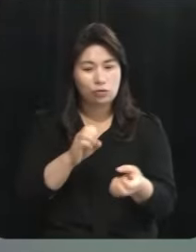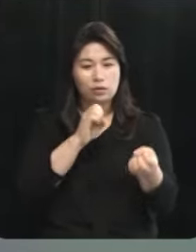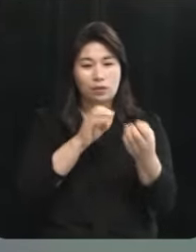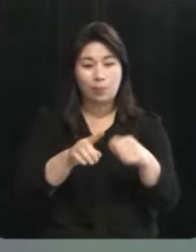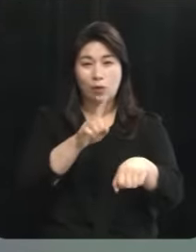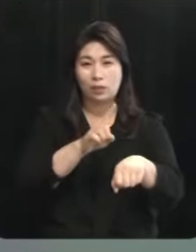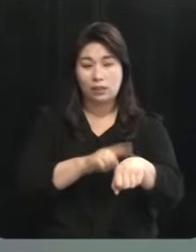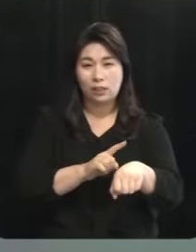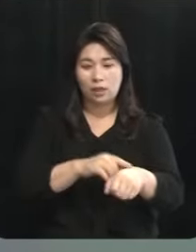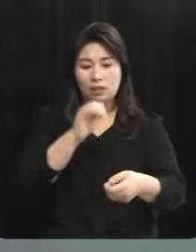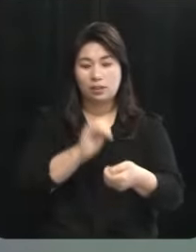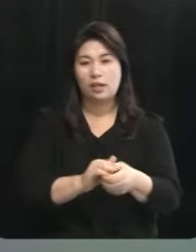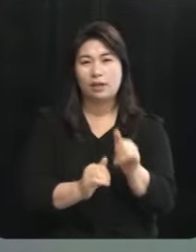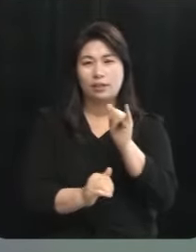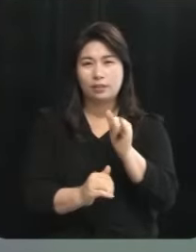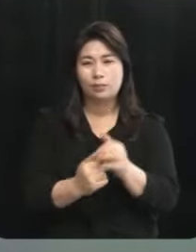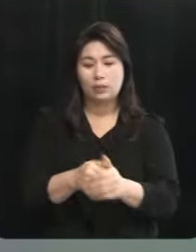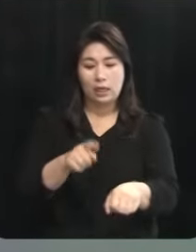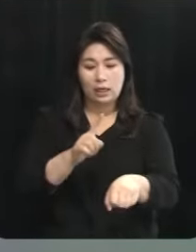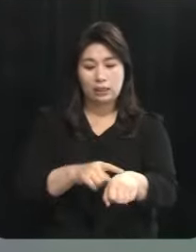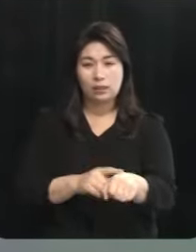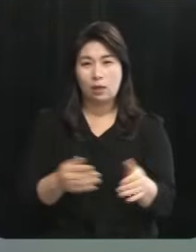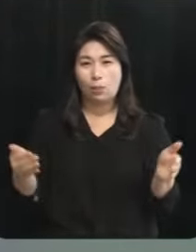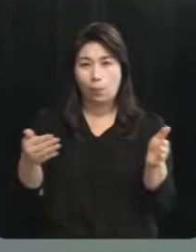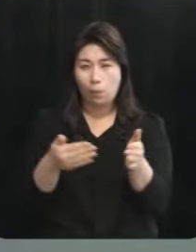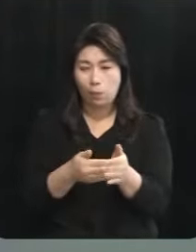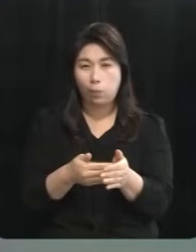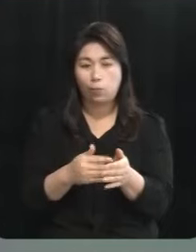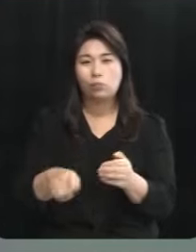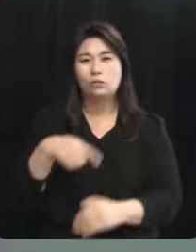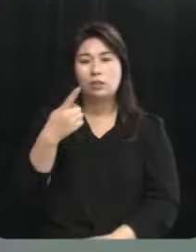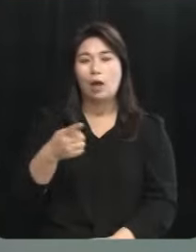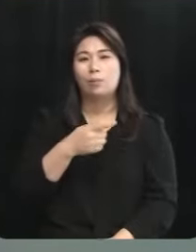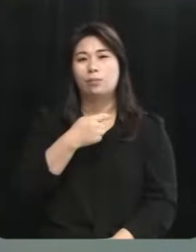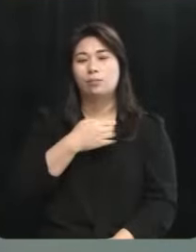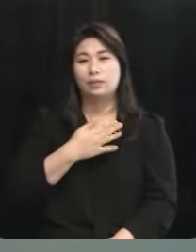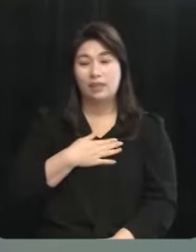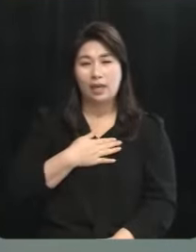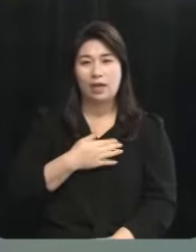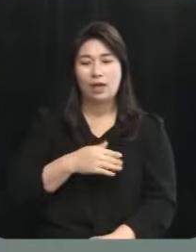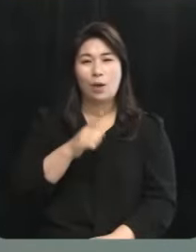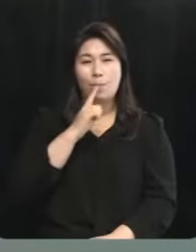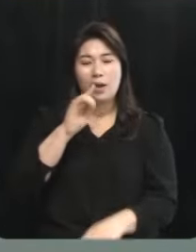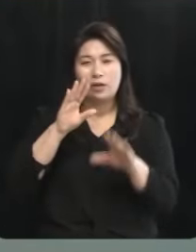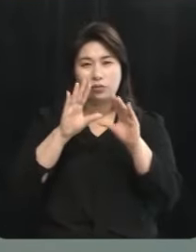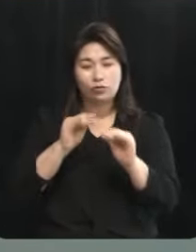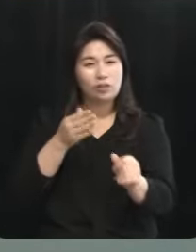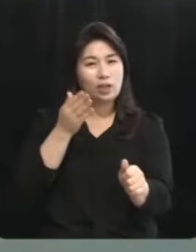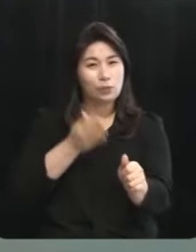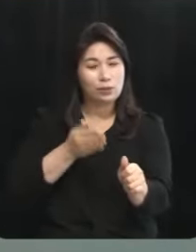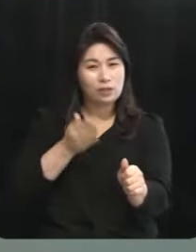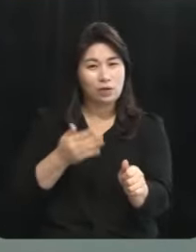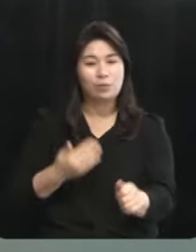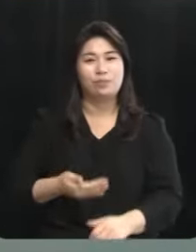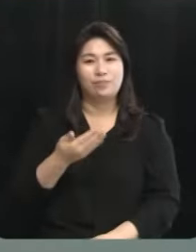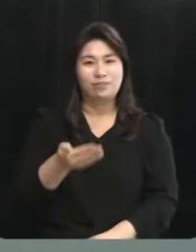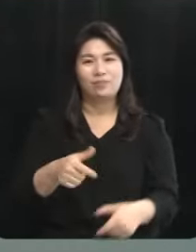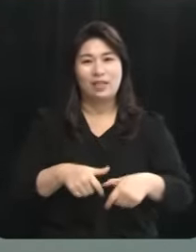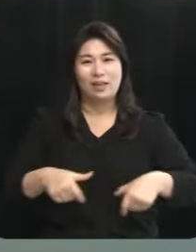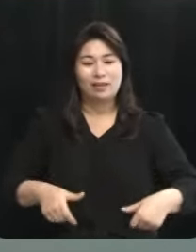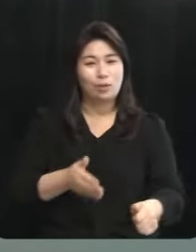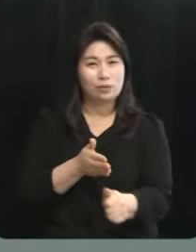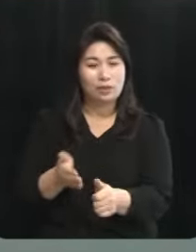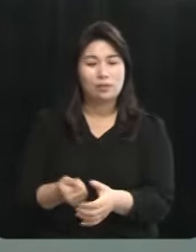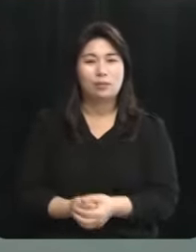시간에는 제약이 있고요 시간이 다 됐을 경우에는 사회자가 발언 중단을 요청한다는 점 후보들께서는 이해를 해주시기